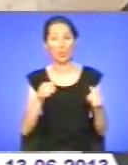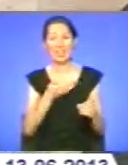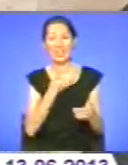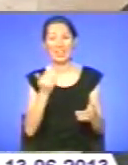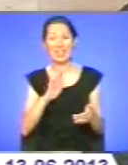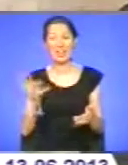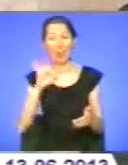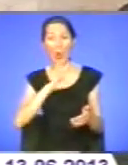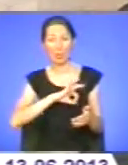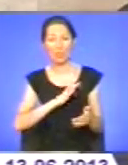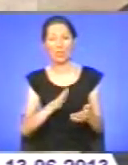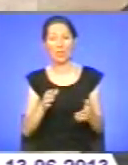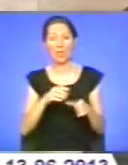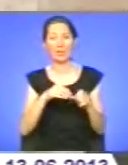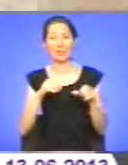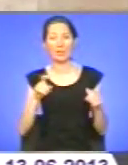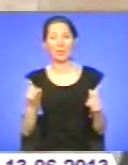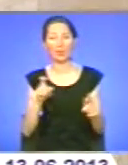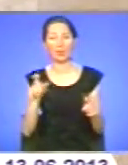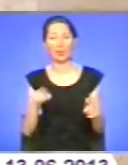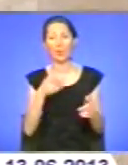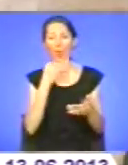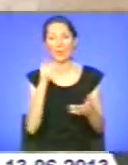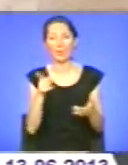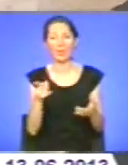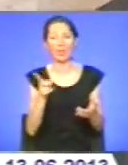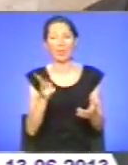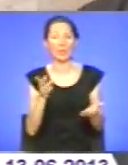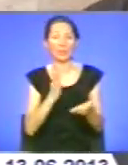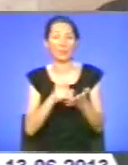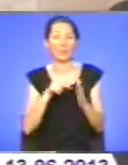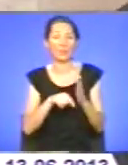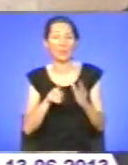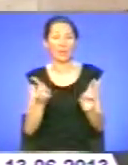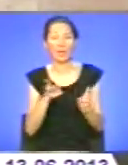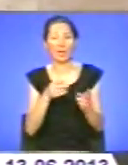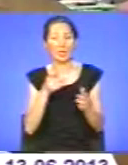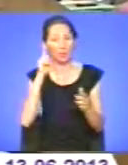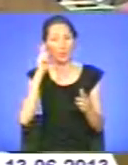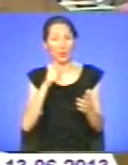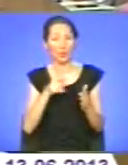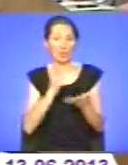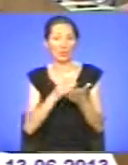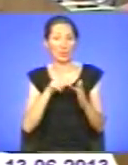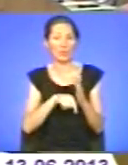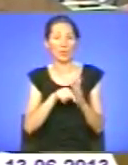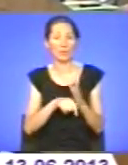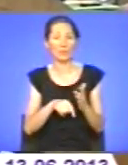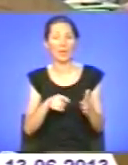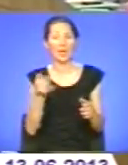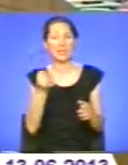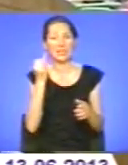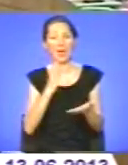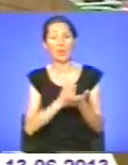опитувати їх яким-небудь чином, можливо, і має сенс, але я не думаю особисто, я не думаю, що в цьому є якийсь смисл. Цікавим є так званий соціологічний